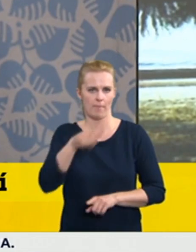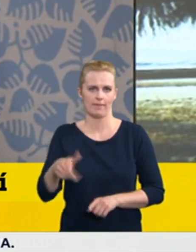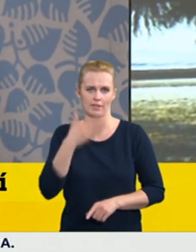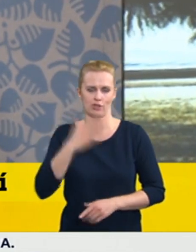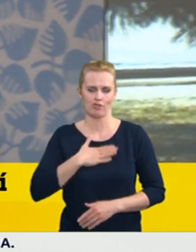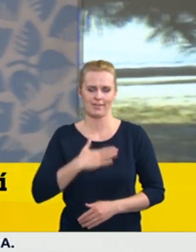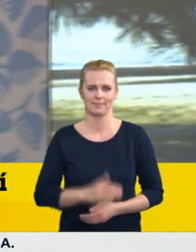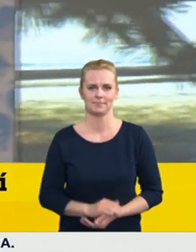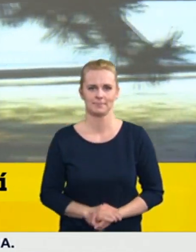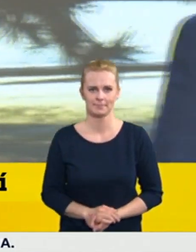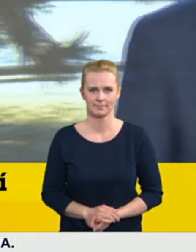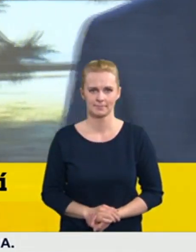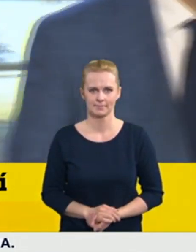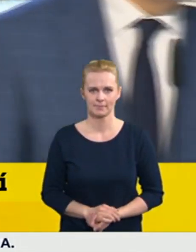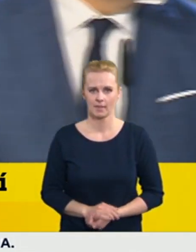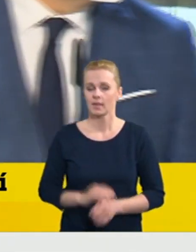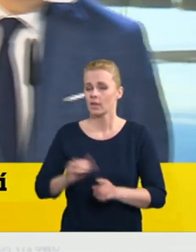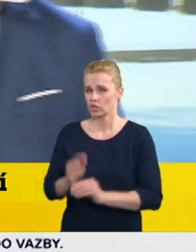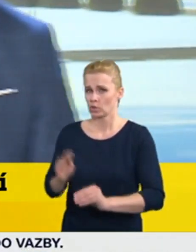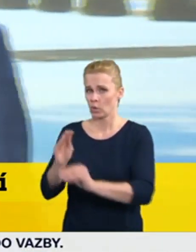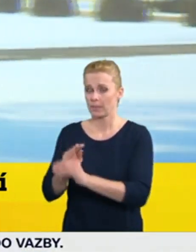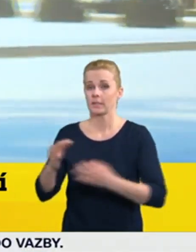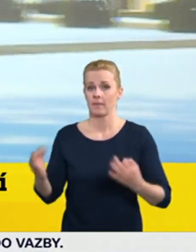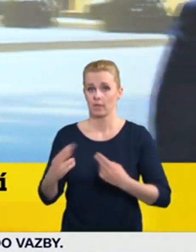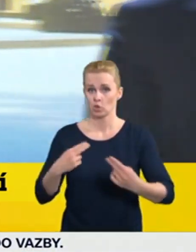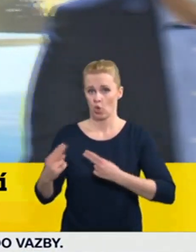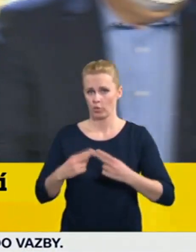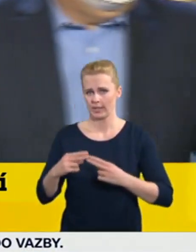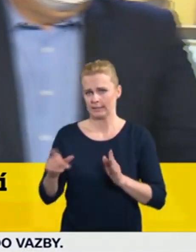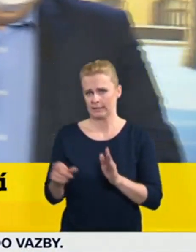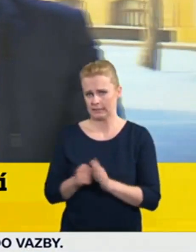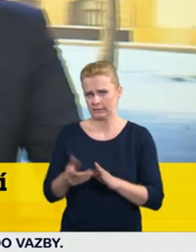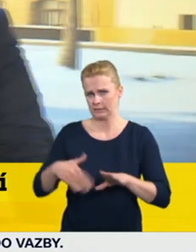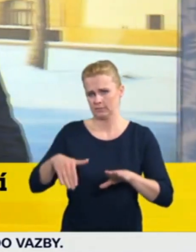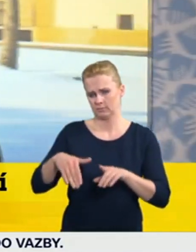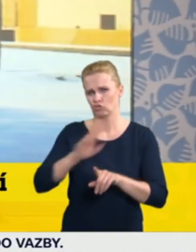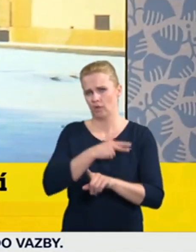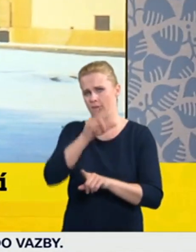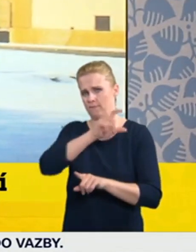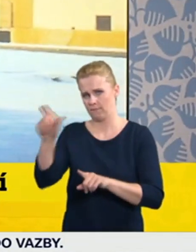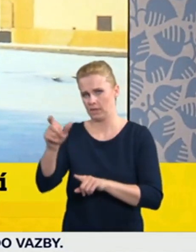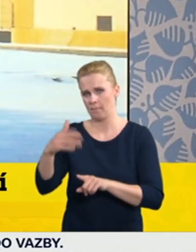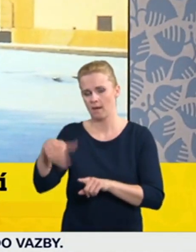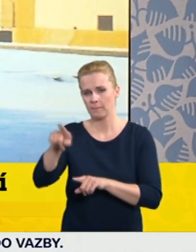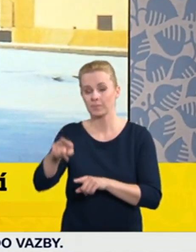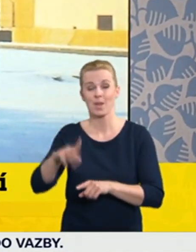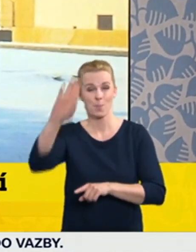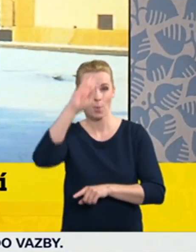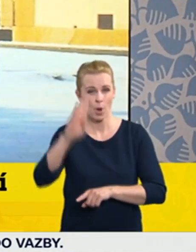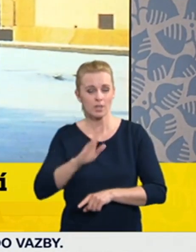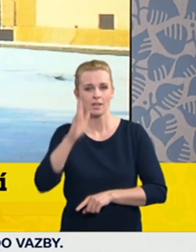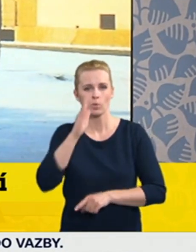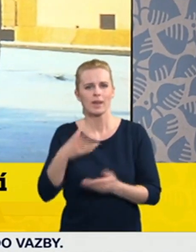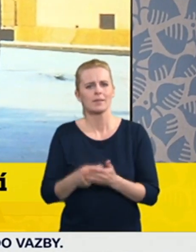Co se týká komunikace se zaměstnovateli, tak pokud vím na pondělí je zvolána tripartita,